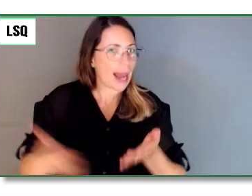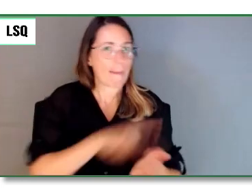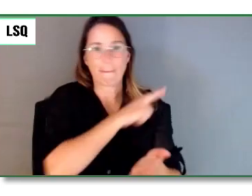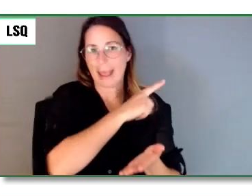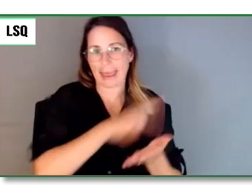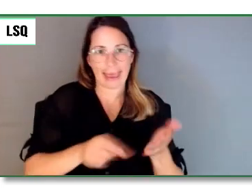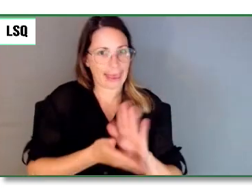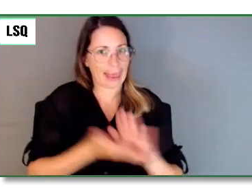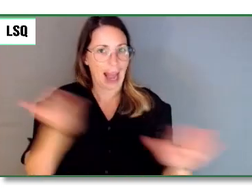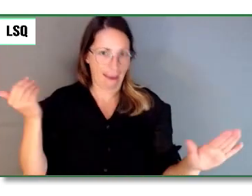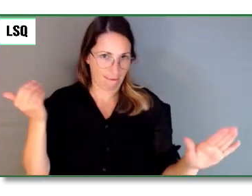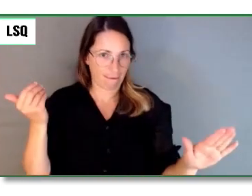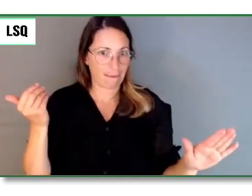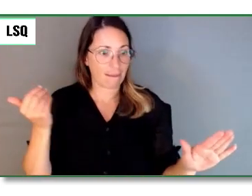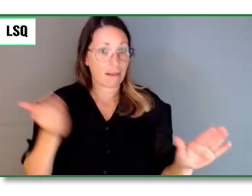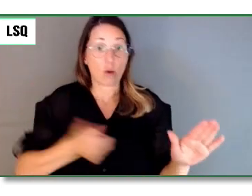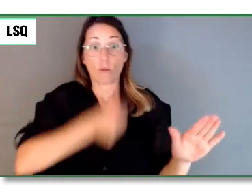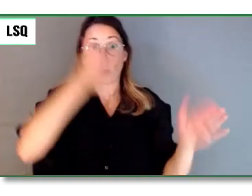sensorielle,